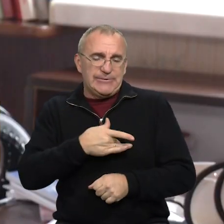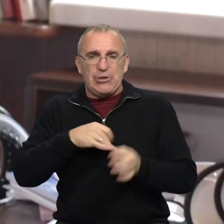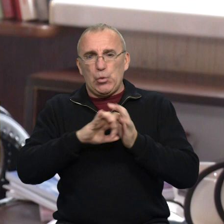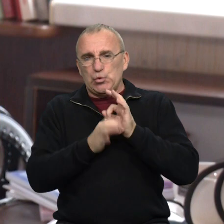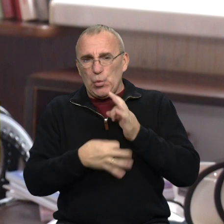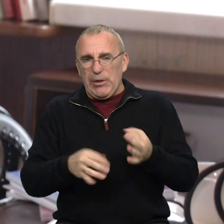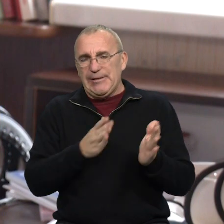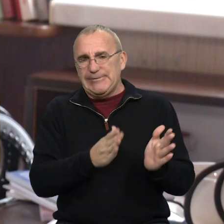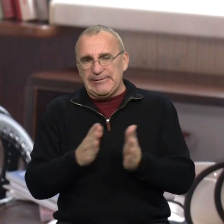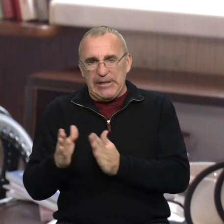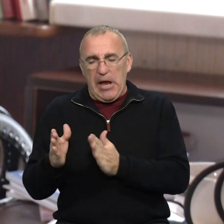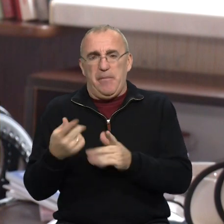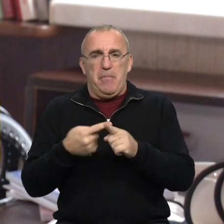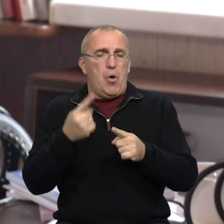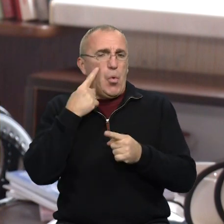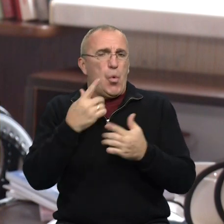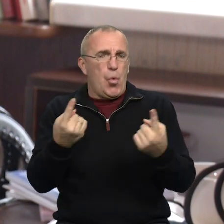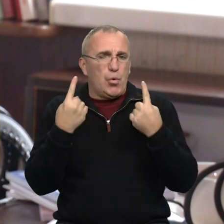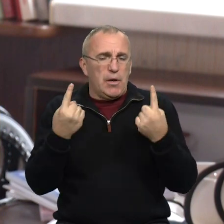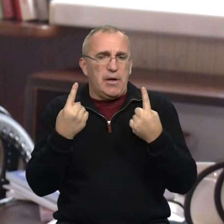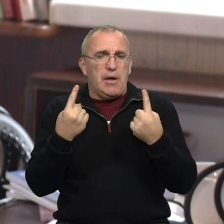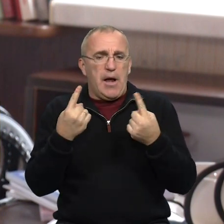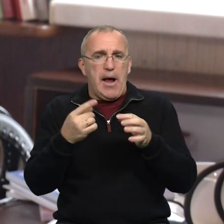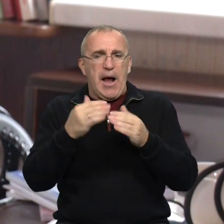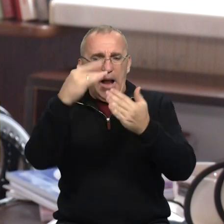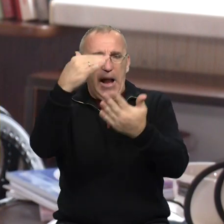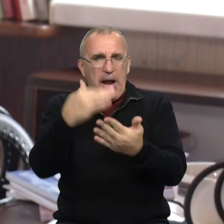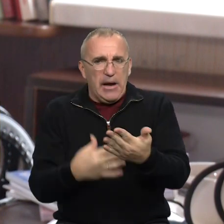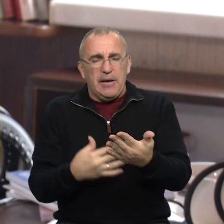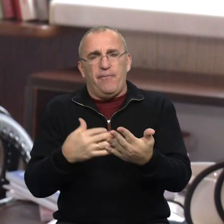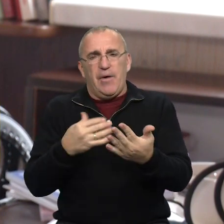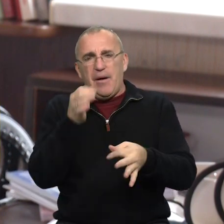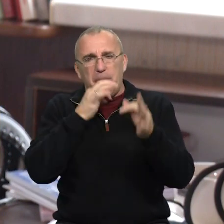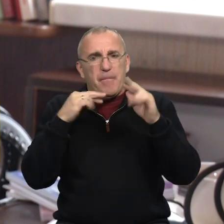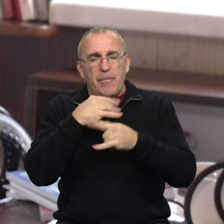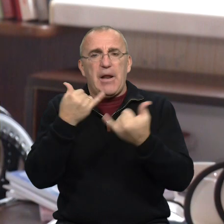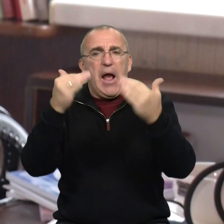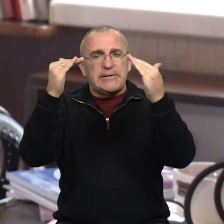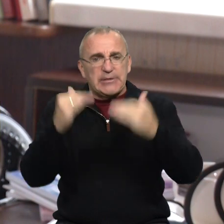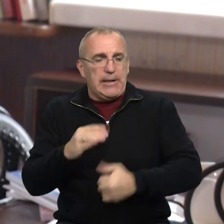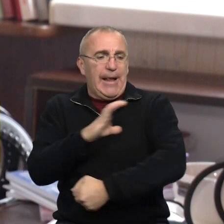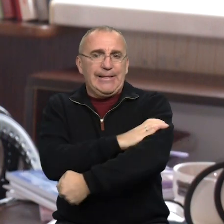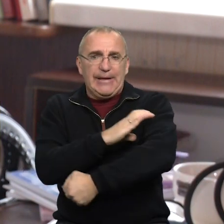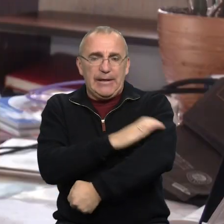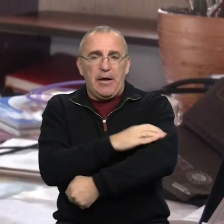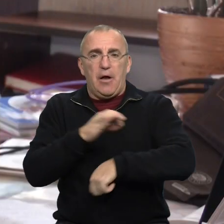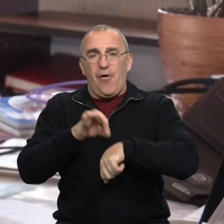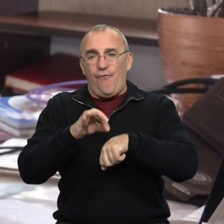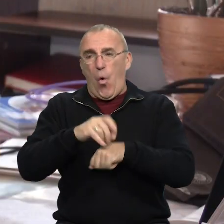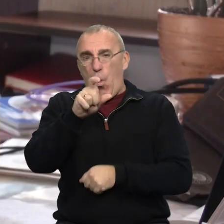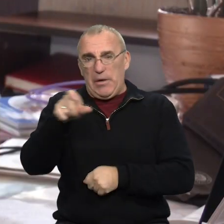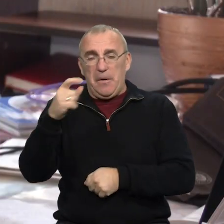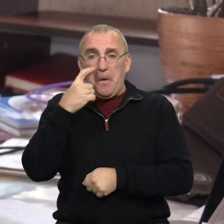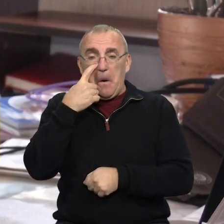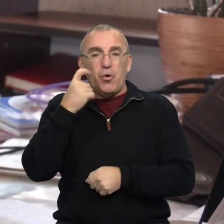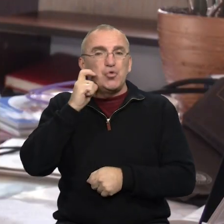серцево-судинної системи. Дуже велика лінійка препаратів для зниження тиску. Хворі